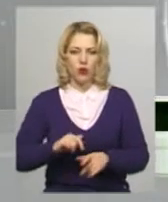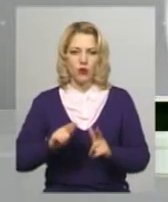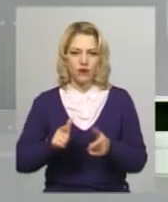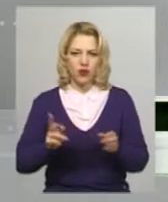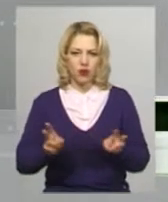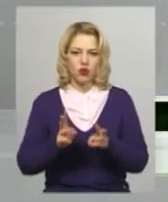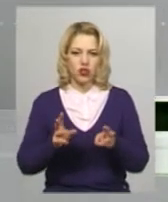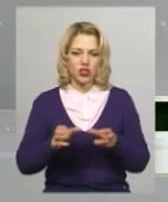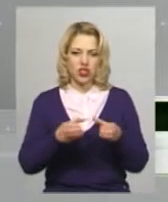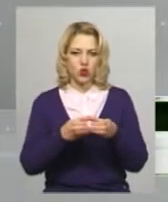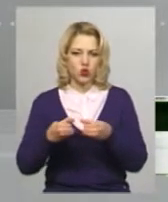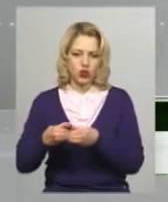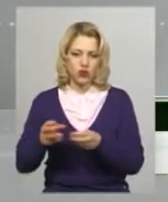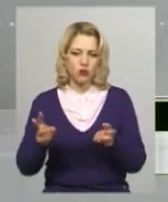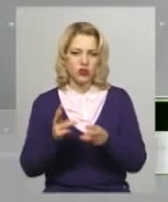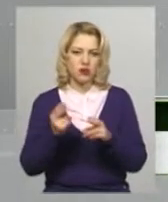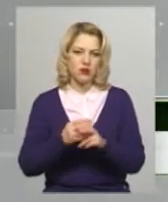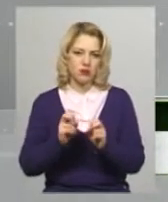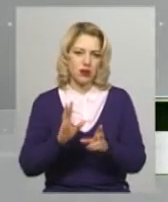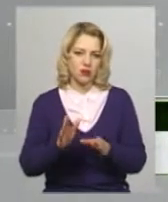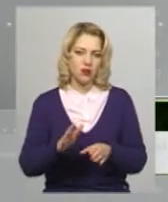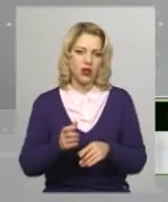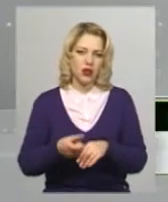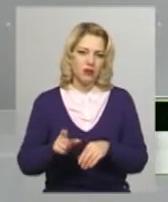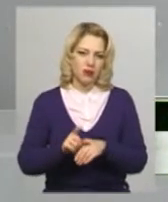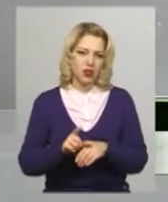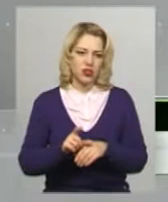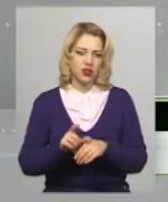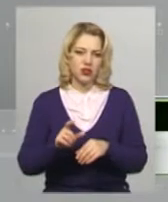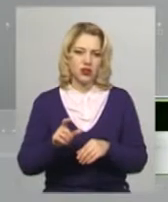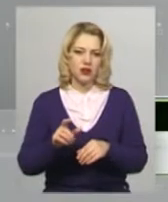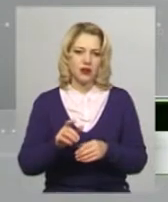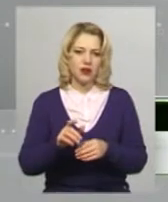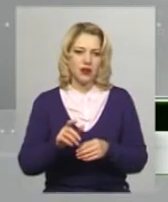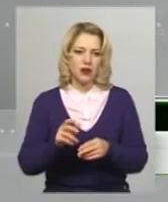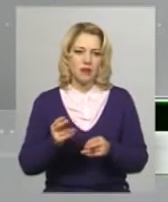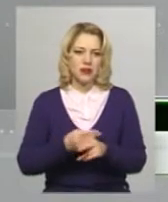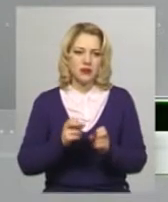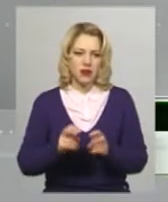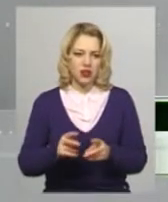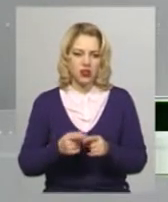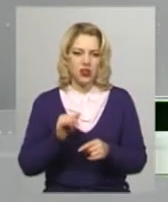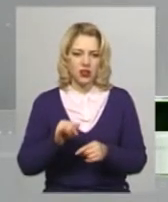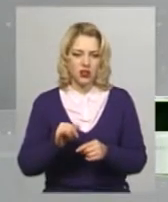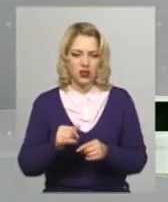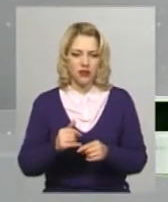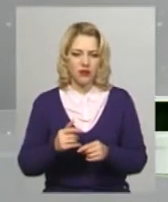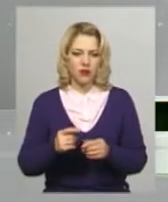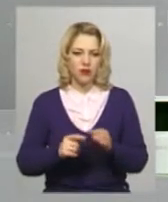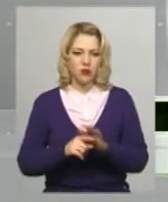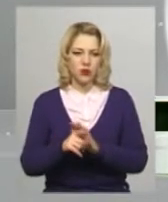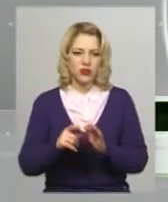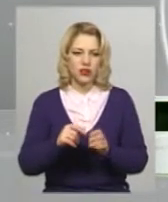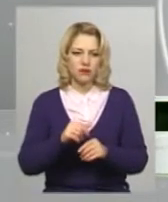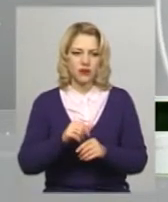пожежна безпека громад стане більш безпечним. В Дунаєвецькому районі відбувся запуск першої в Україні мережі добровільних пожежних